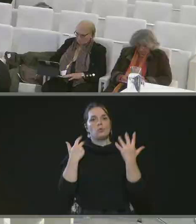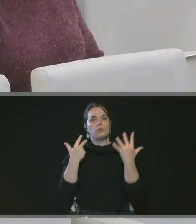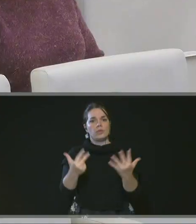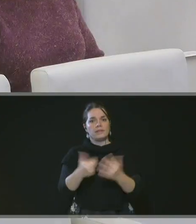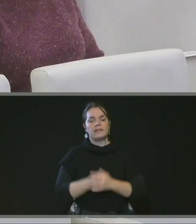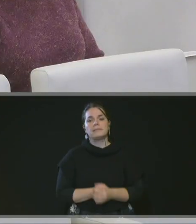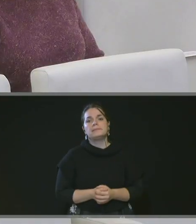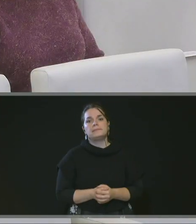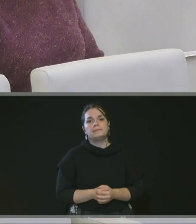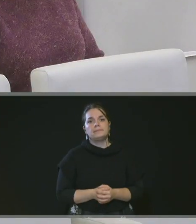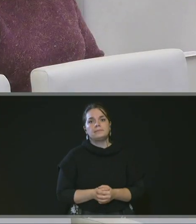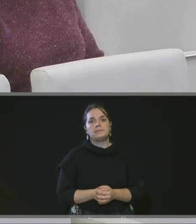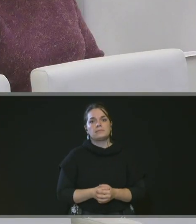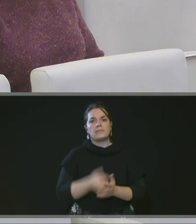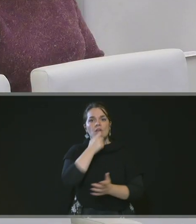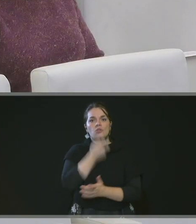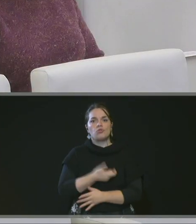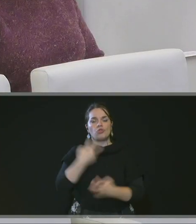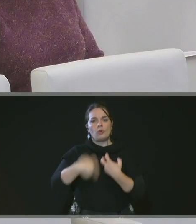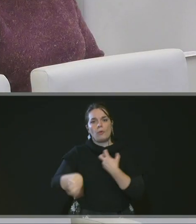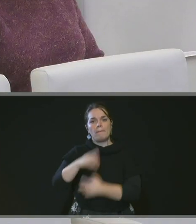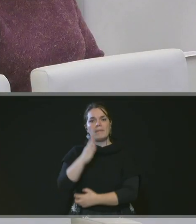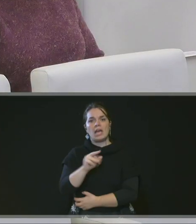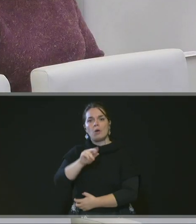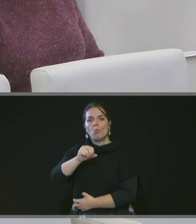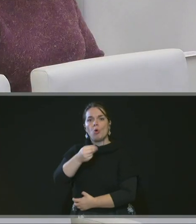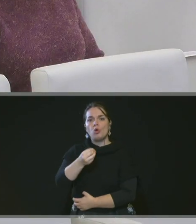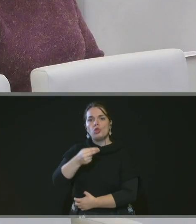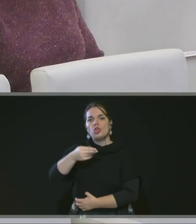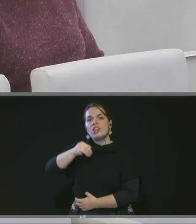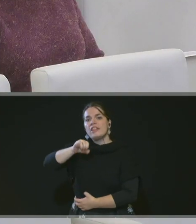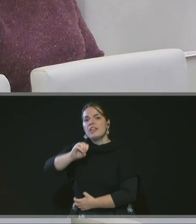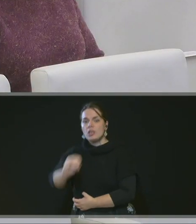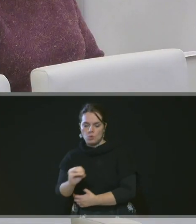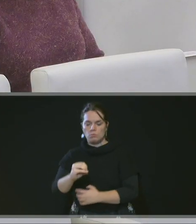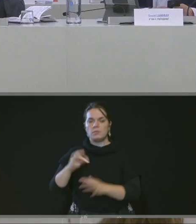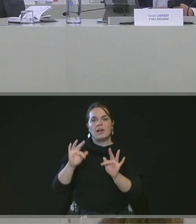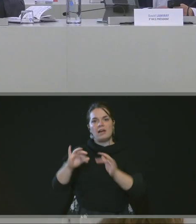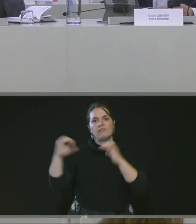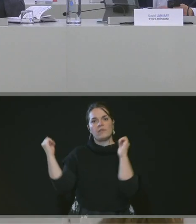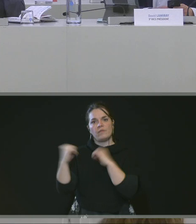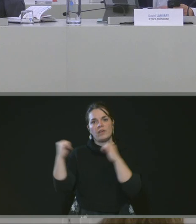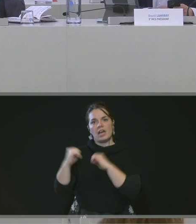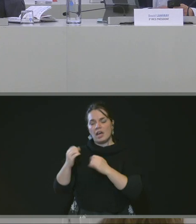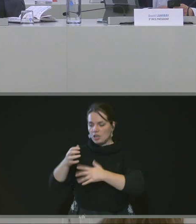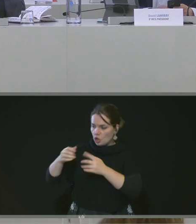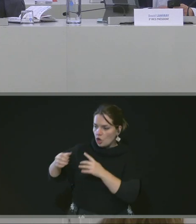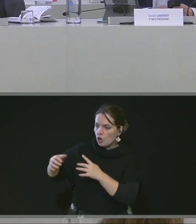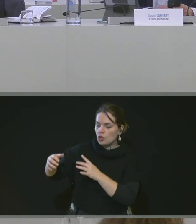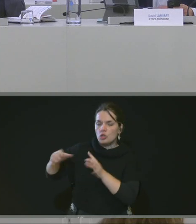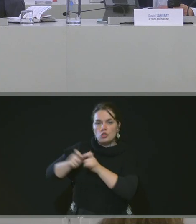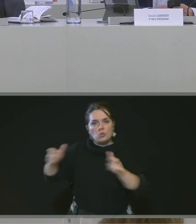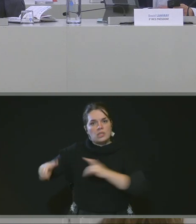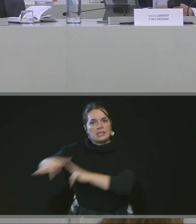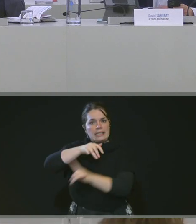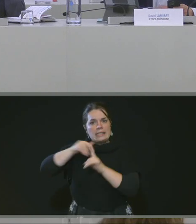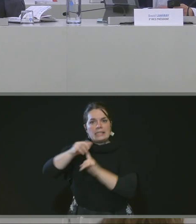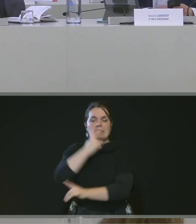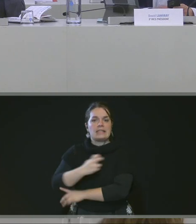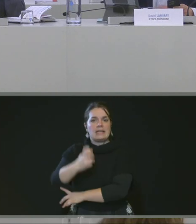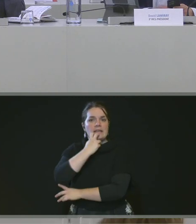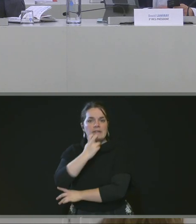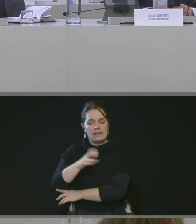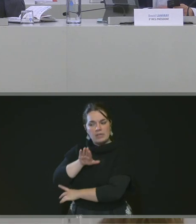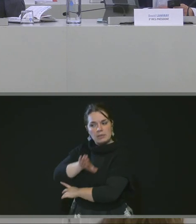avec Jean-Pierre Brognaud en précisant que l'accord de la société civile immobilière Renaissance a été bien reçu le 28